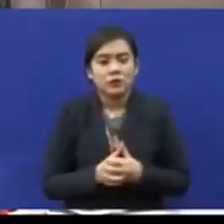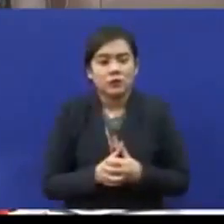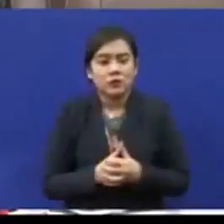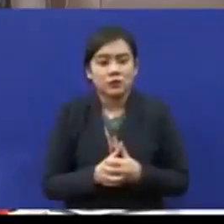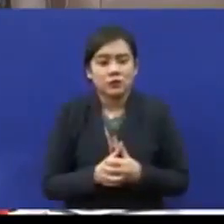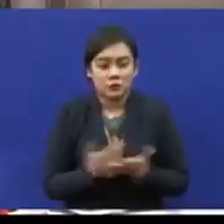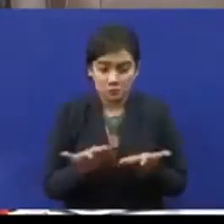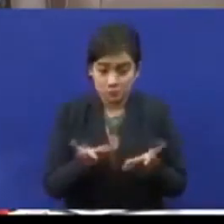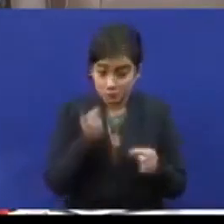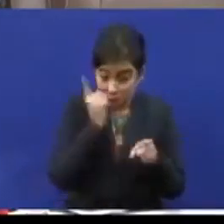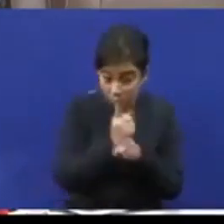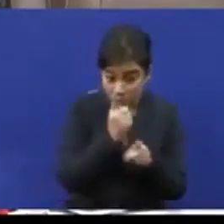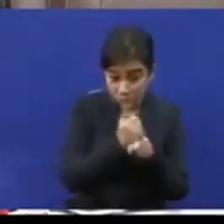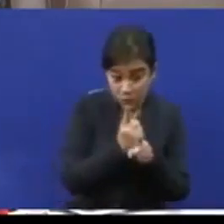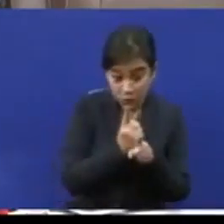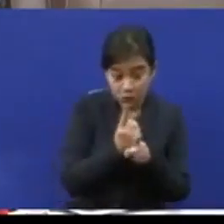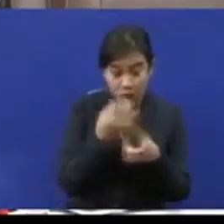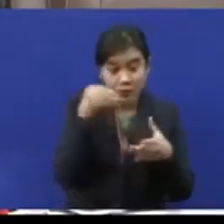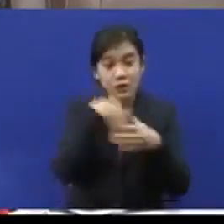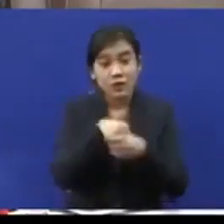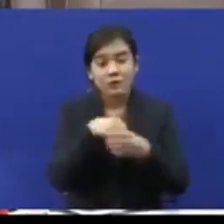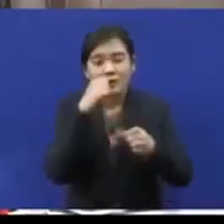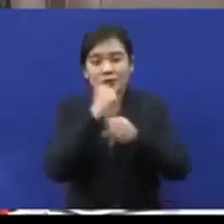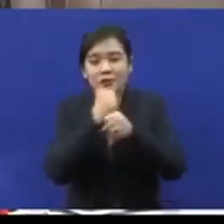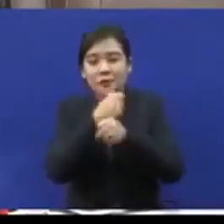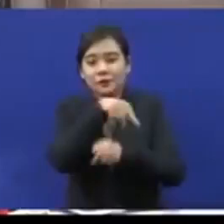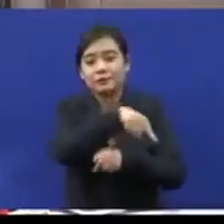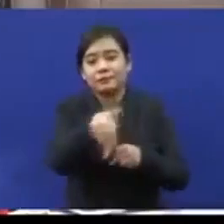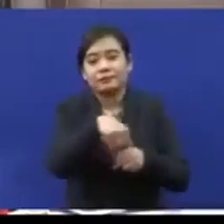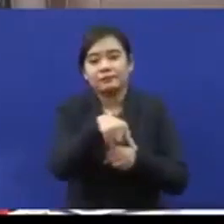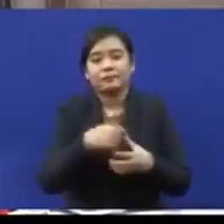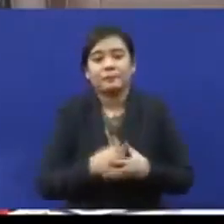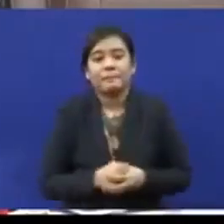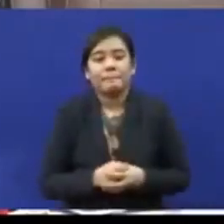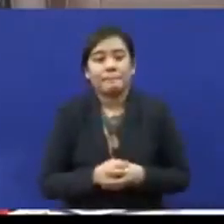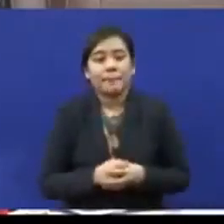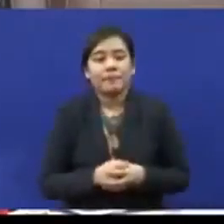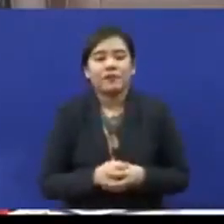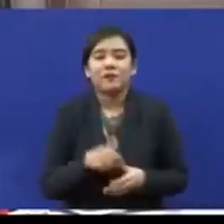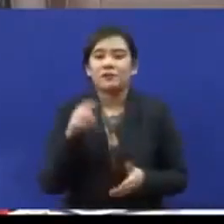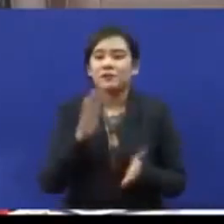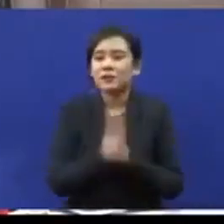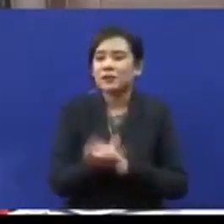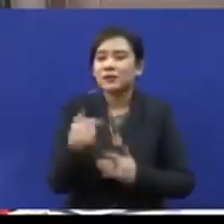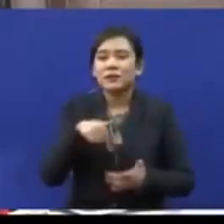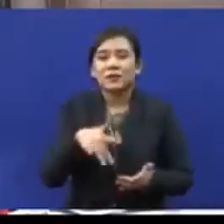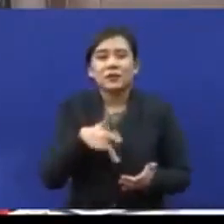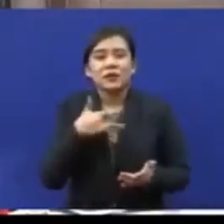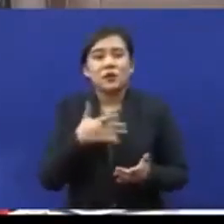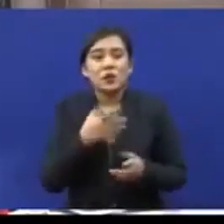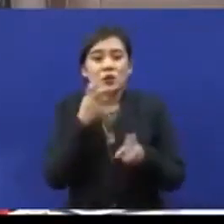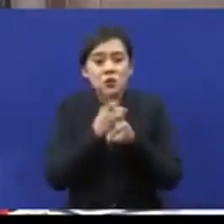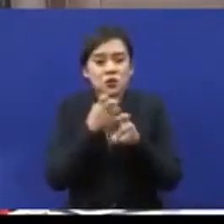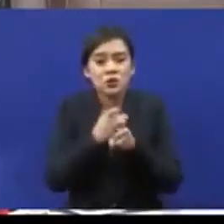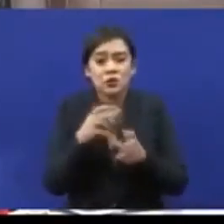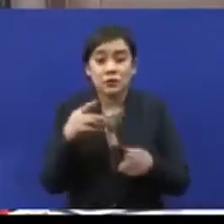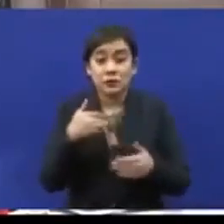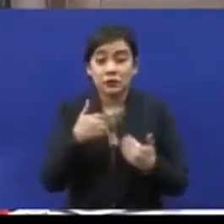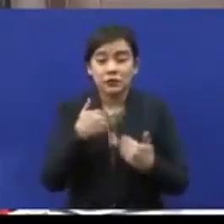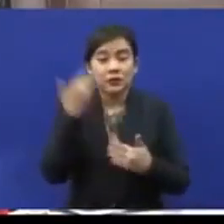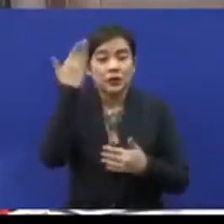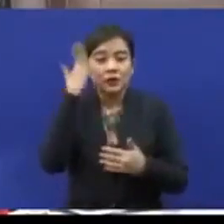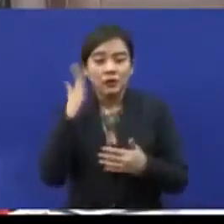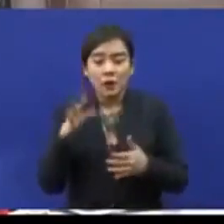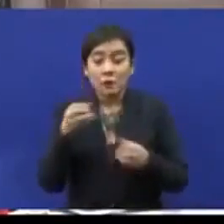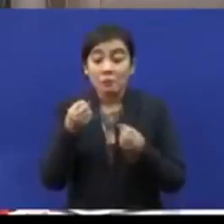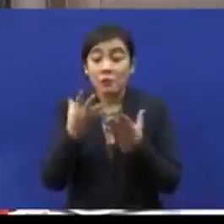berkesan ke tidak dalam kerja-kerja mereka. Ini menyusahkan sebab kita tidak tahu berapakah peruntukan